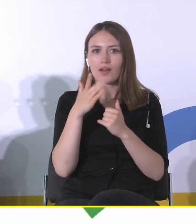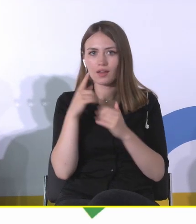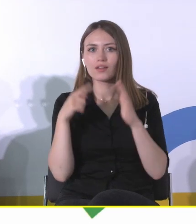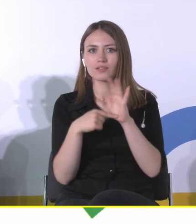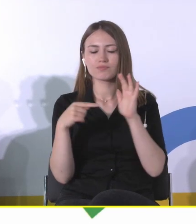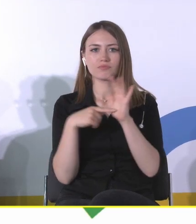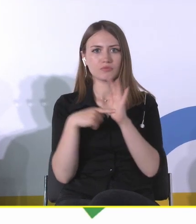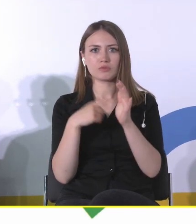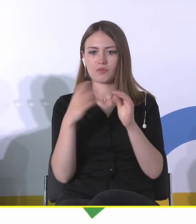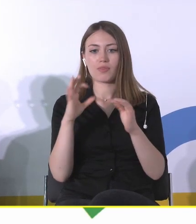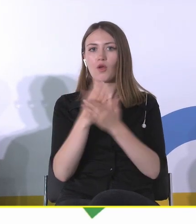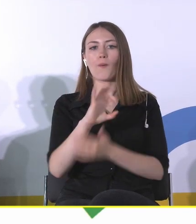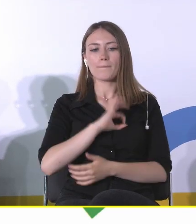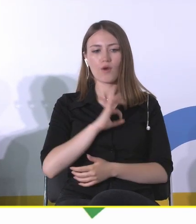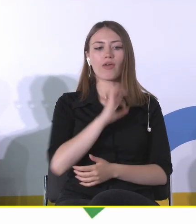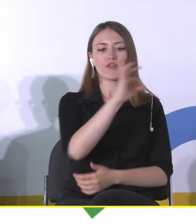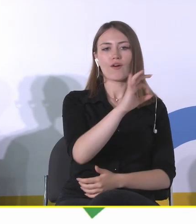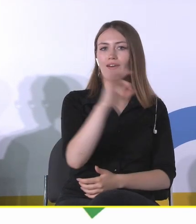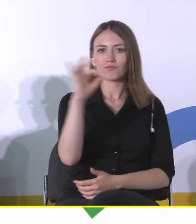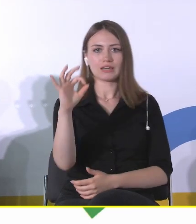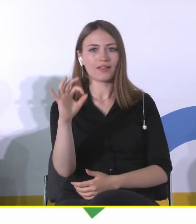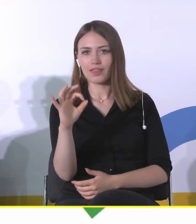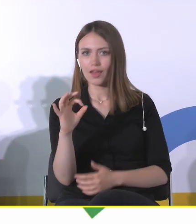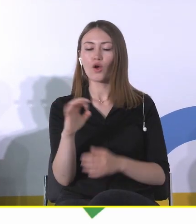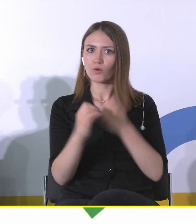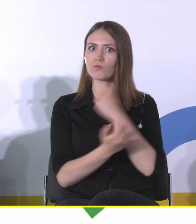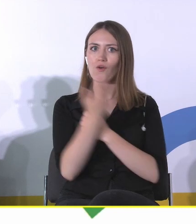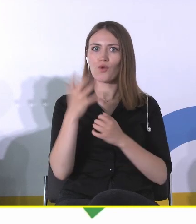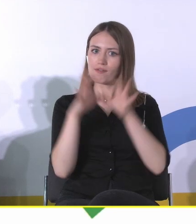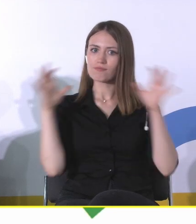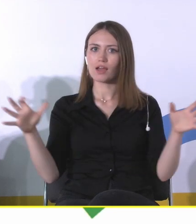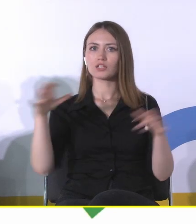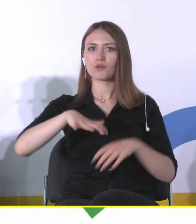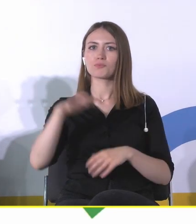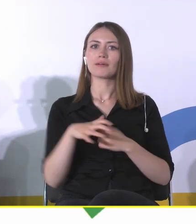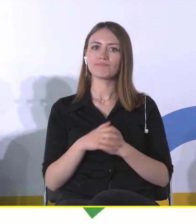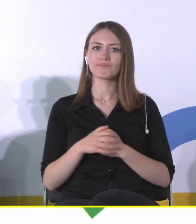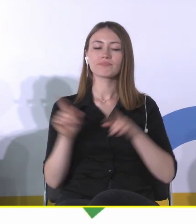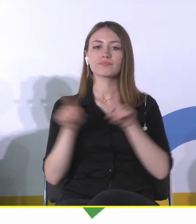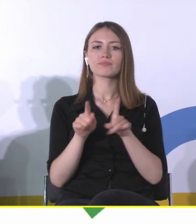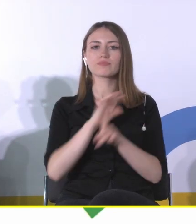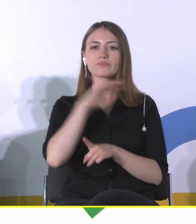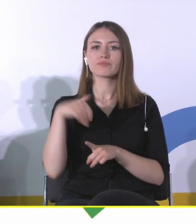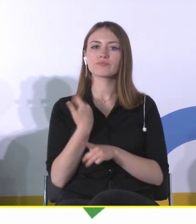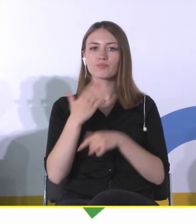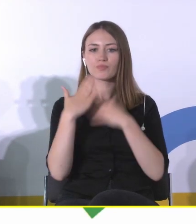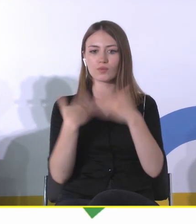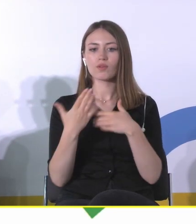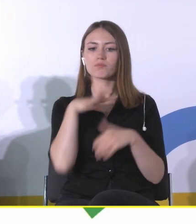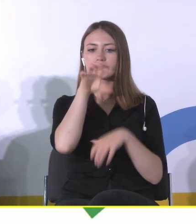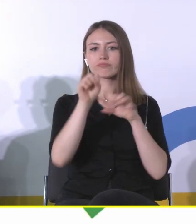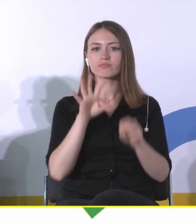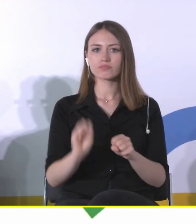tylko moje, twoje, czy kogoś, tylko to jest okazuje, że jest większa grupa. Potem wychodząc od tego, potem dochodzimy do jakichś też